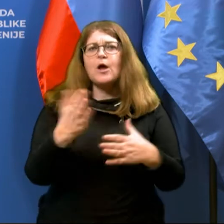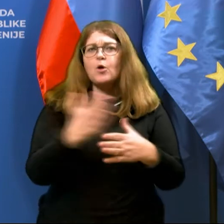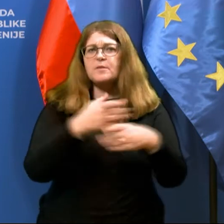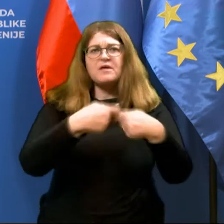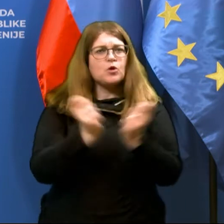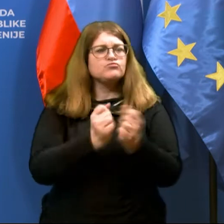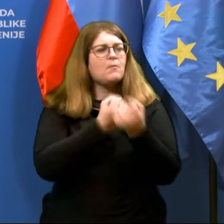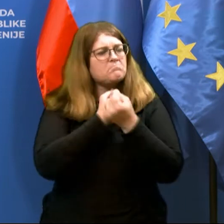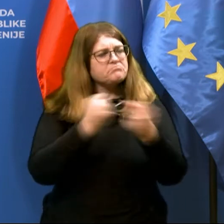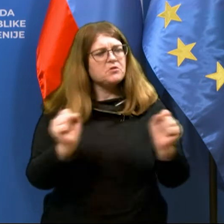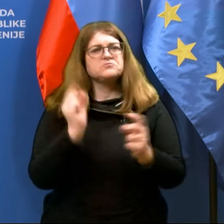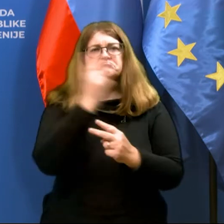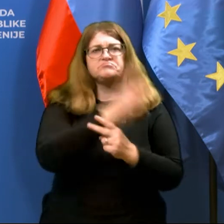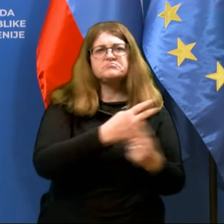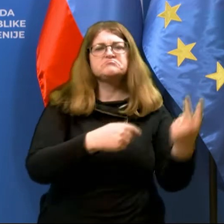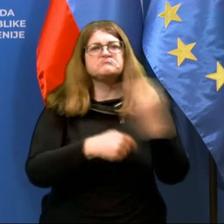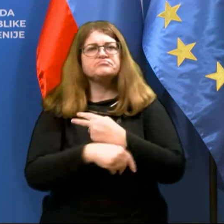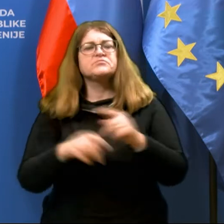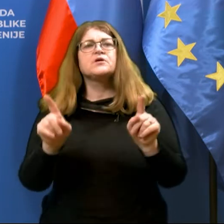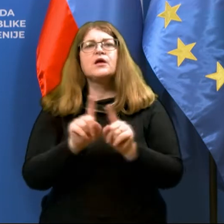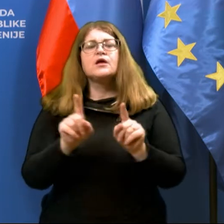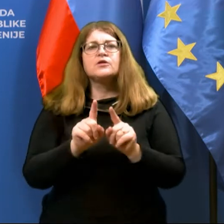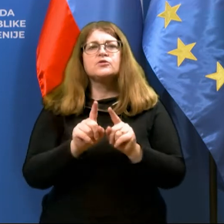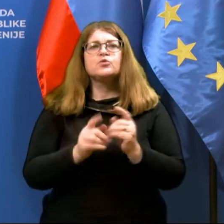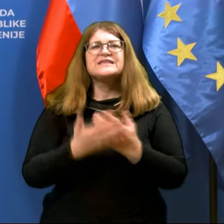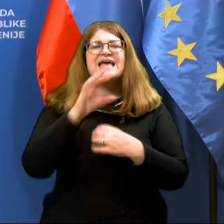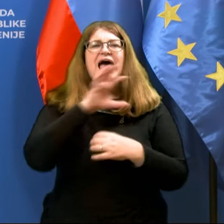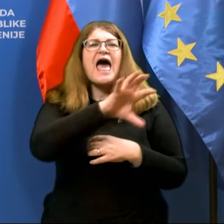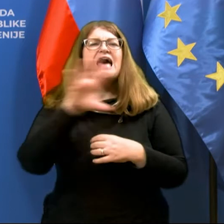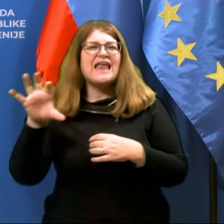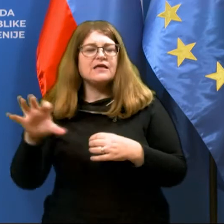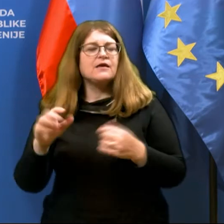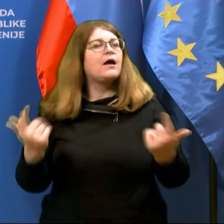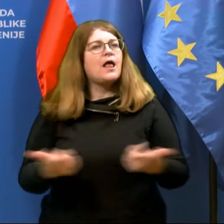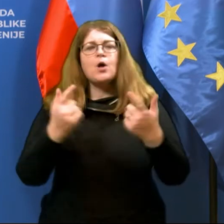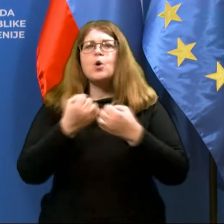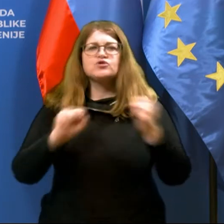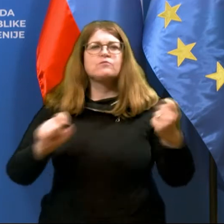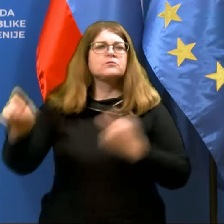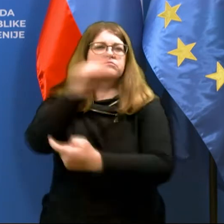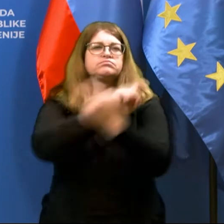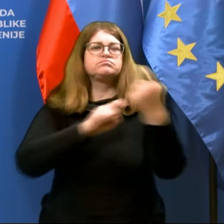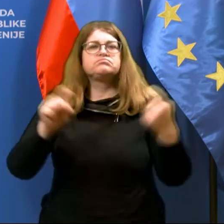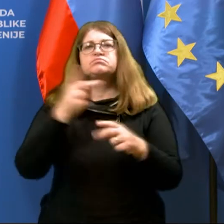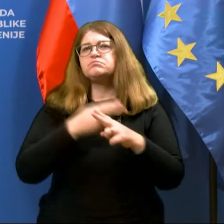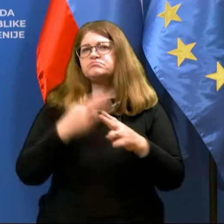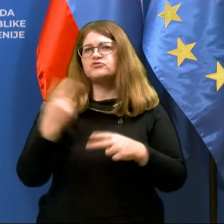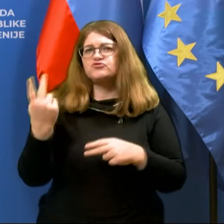občinami, enako velja seveda tudi za statistične regije, torej lahko se prosto gibljamo po celovni državi.